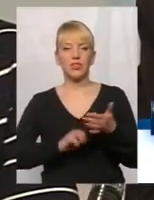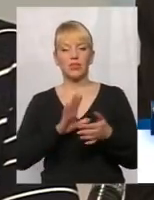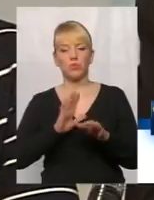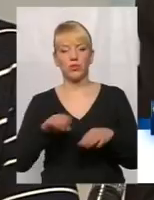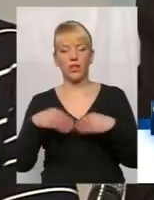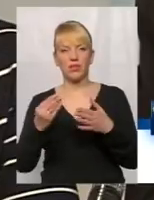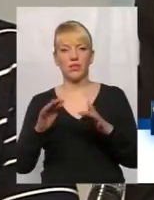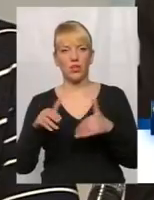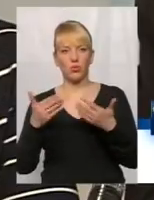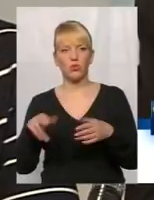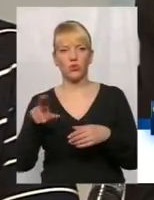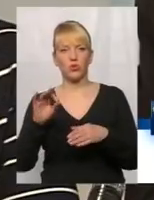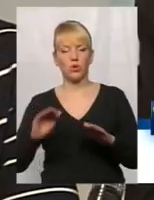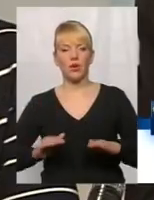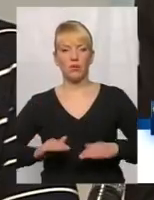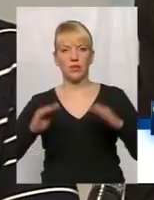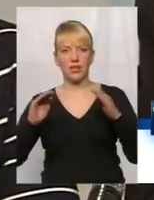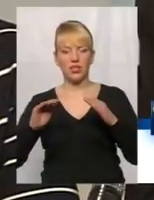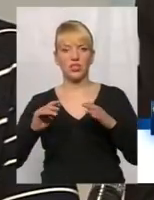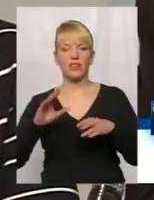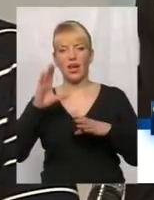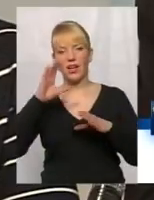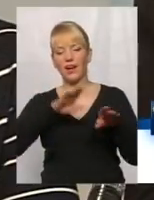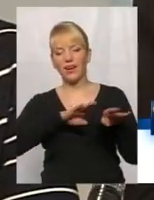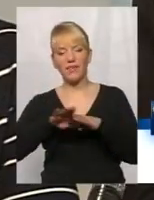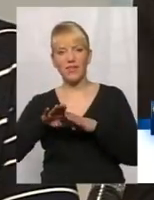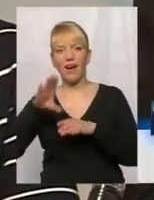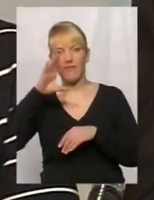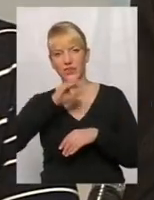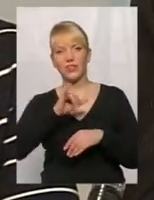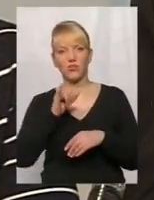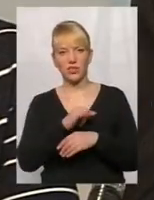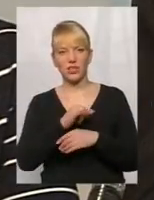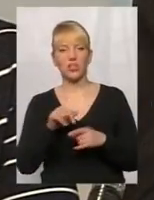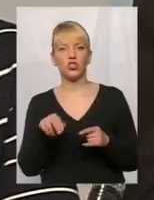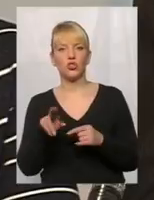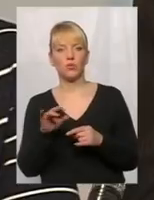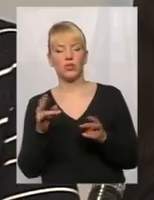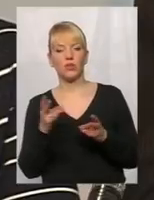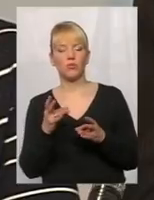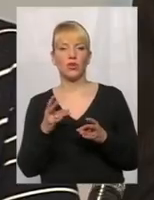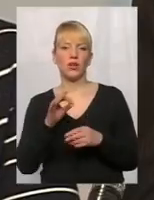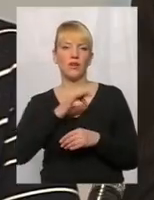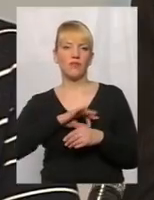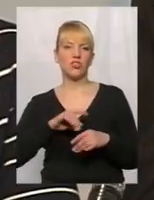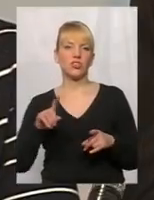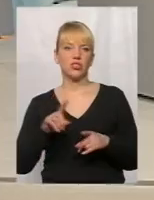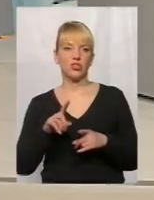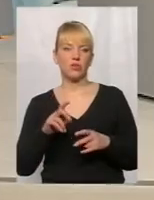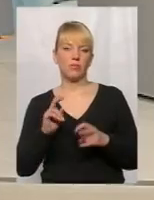щодо підвищення рівня ефективності в управлінні підприємством, і що потрібно вжити для того, щоб